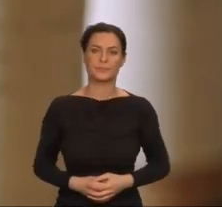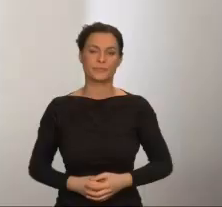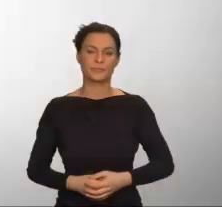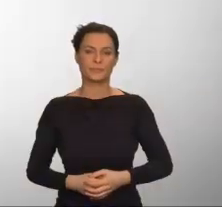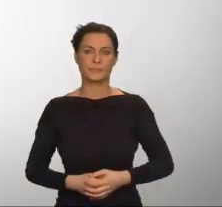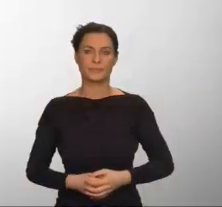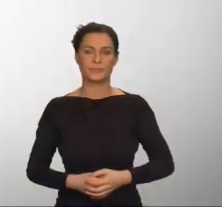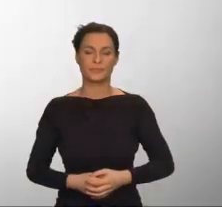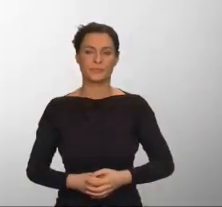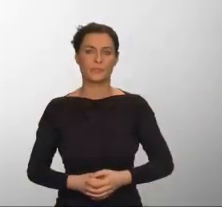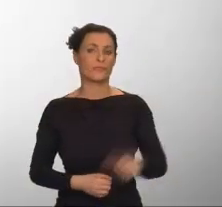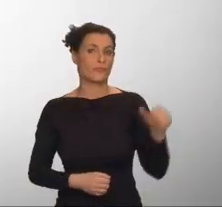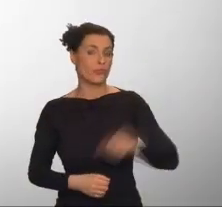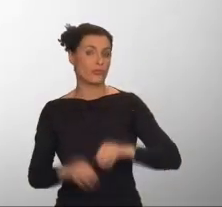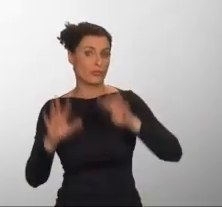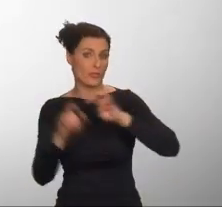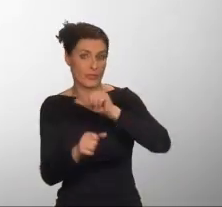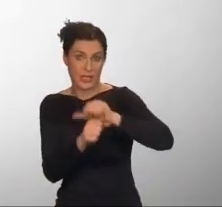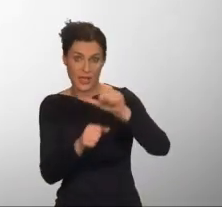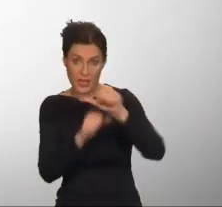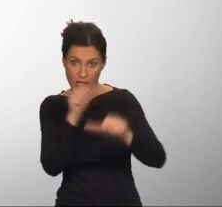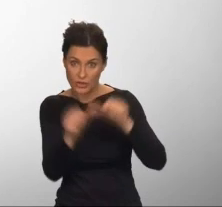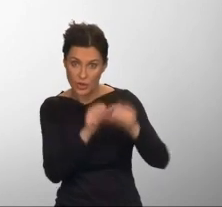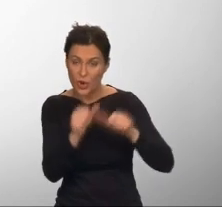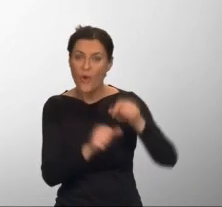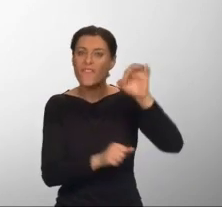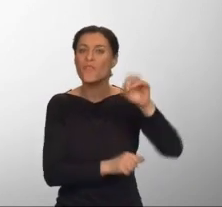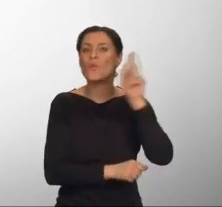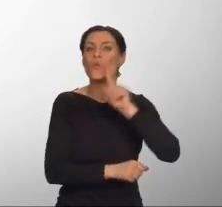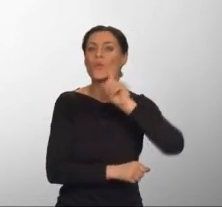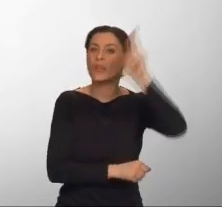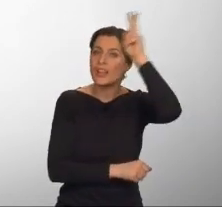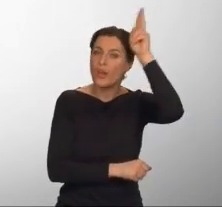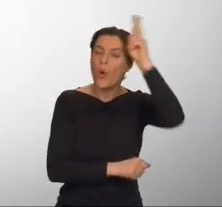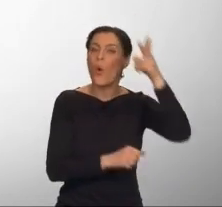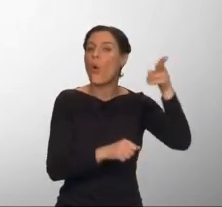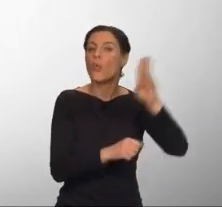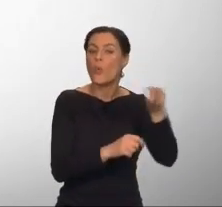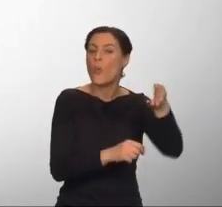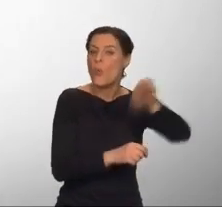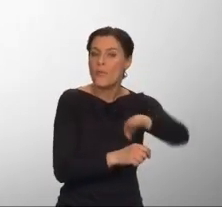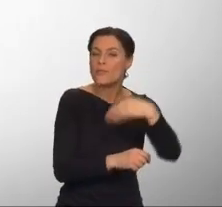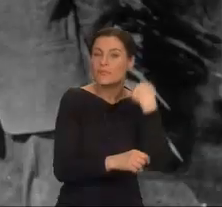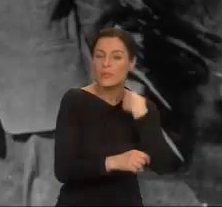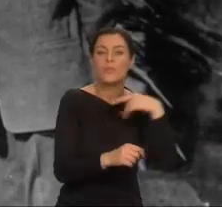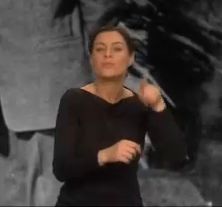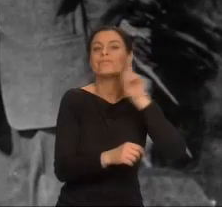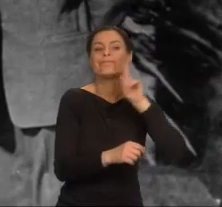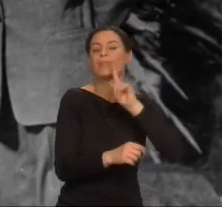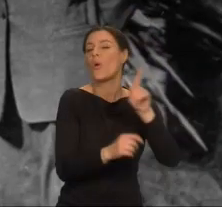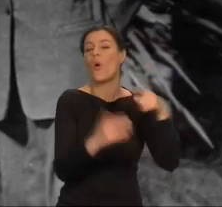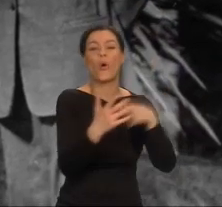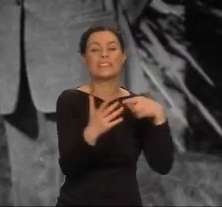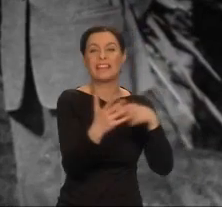Gdy w roku 1911 umarł ostatni z jego krewnych, i Szy powędrował na południe, do Oroville,